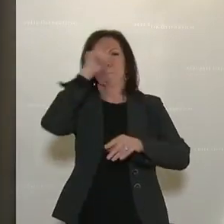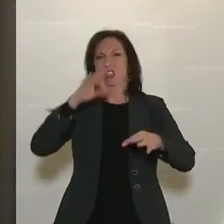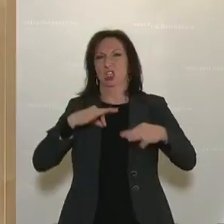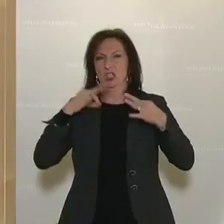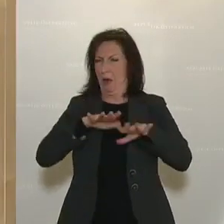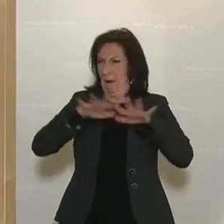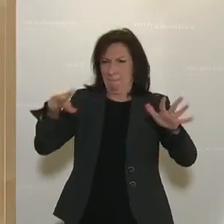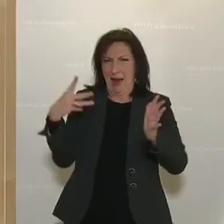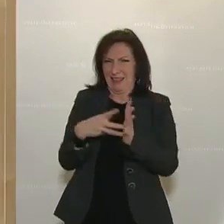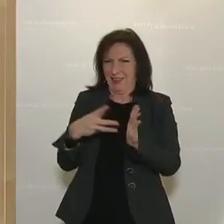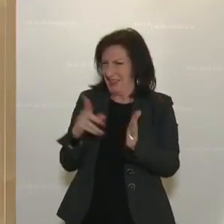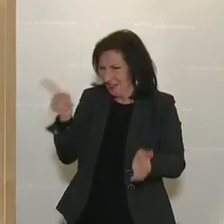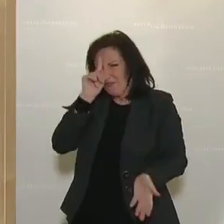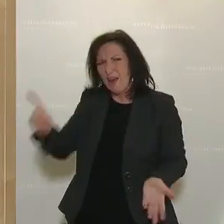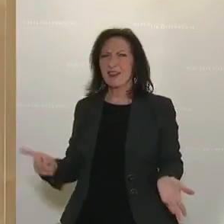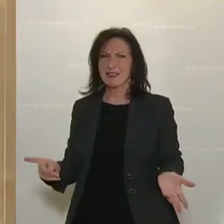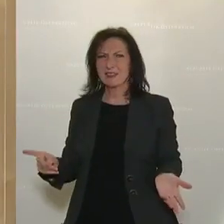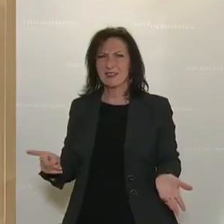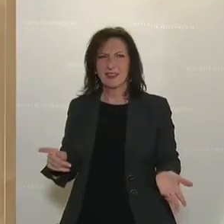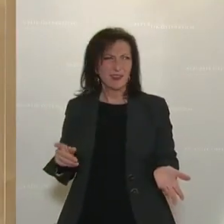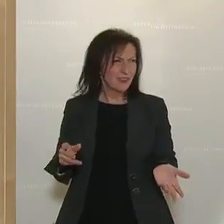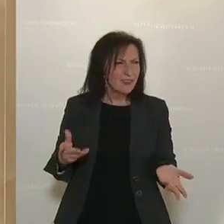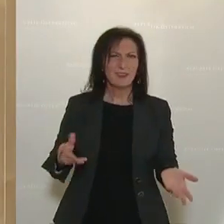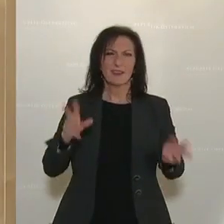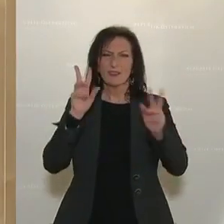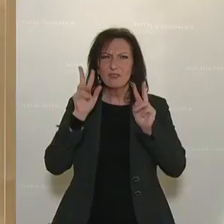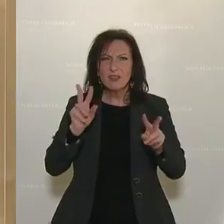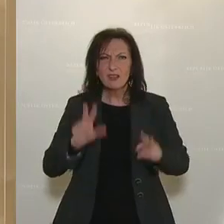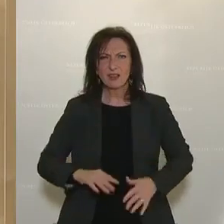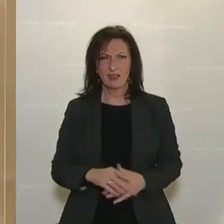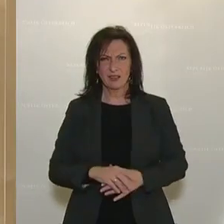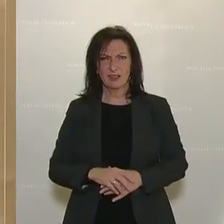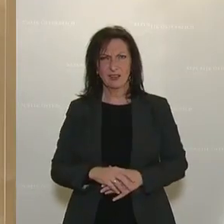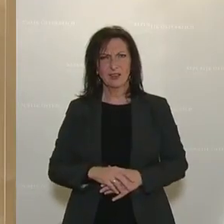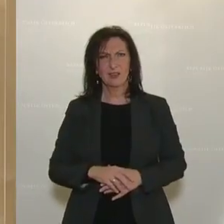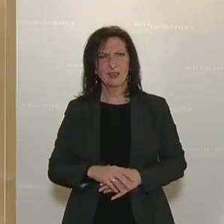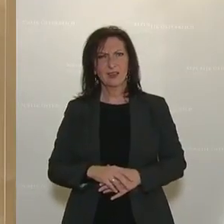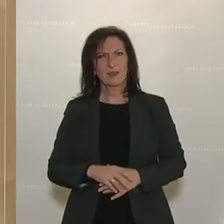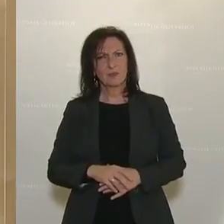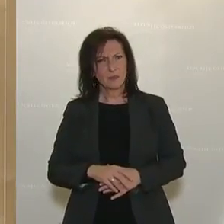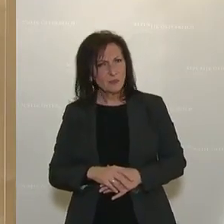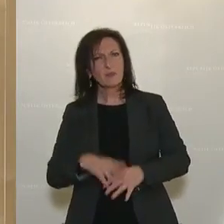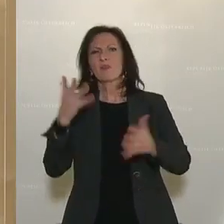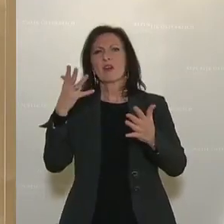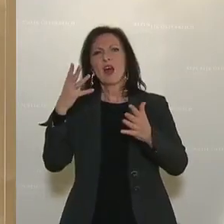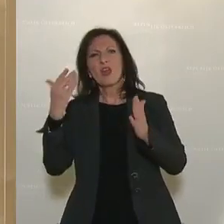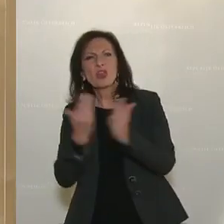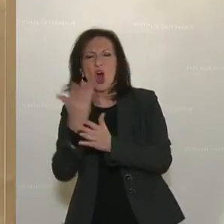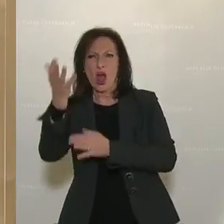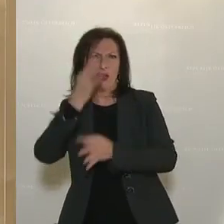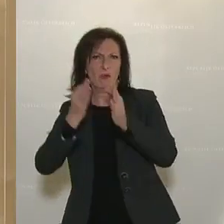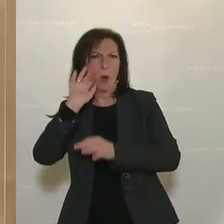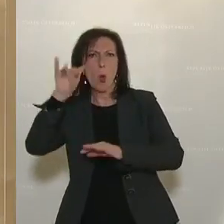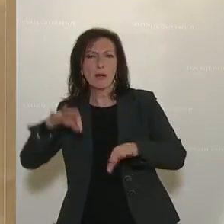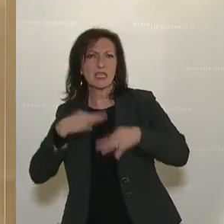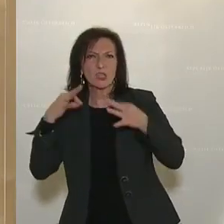Massentests überhaupt nichts zu tun haben mit dem soliden Gewinn von gesundheitsstrategischen Erkenntnissen. Nicht einmal